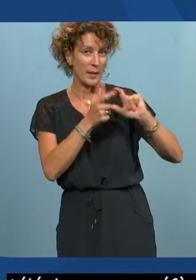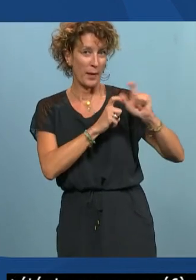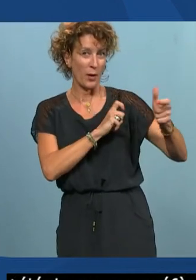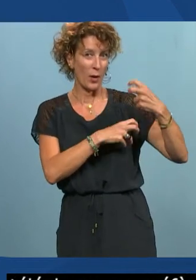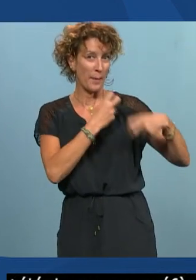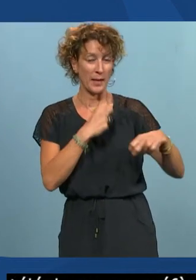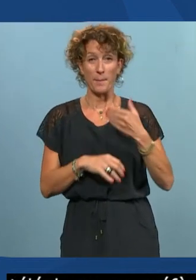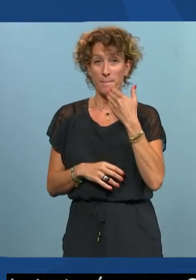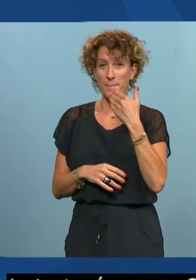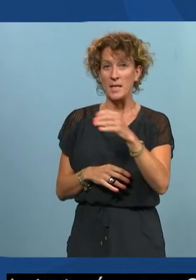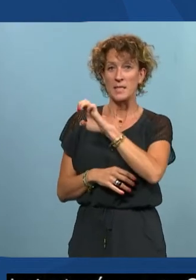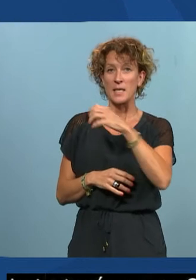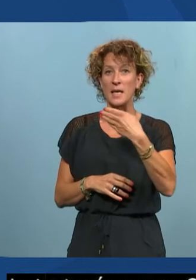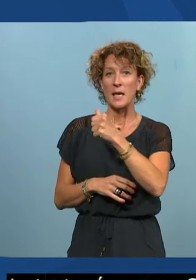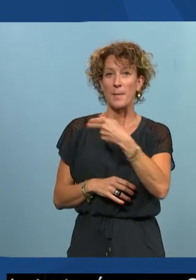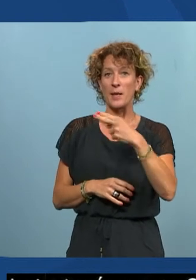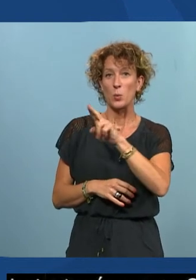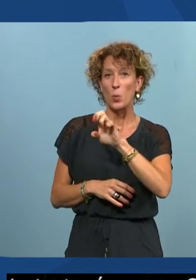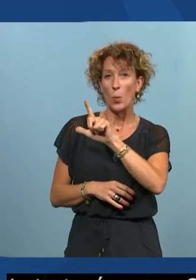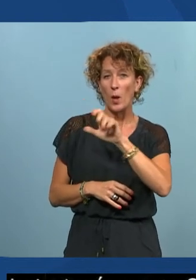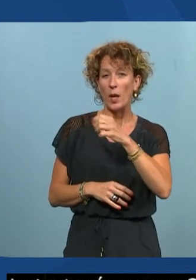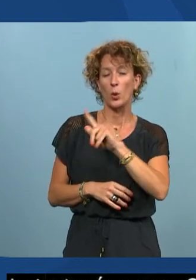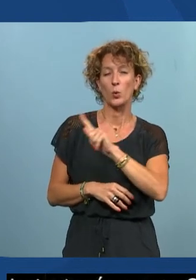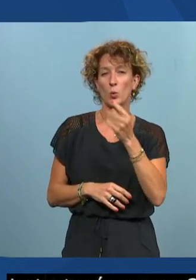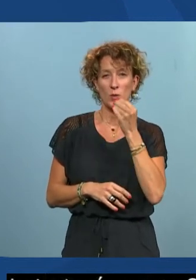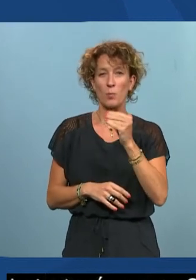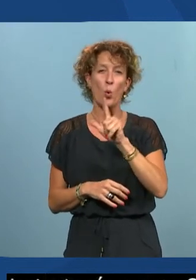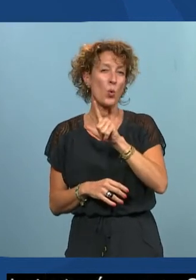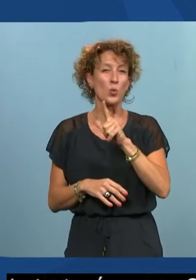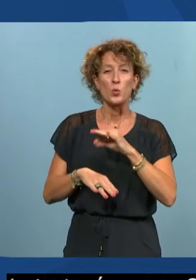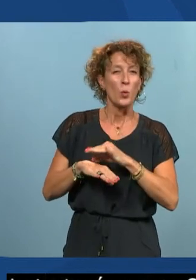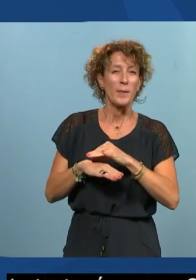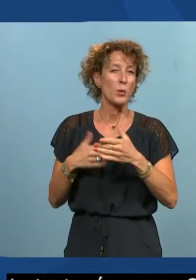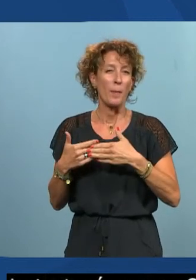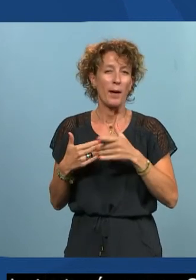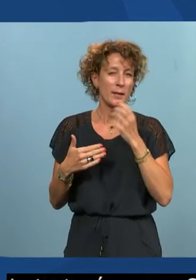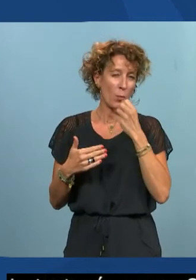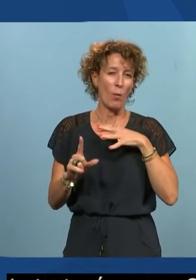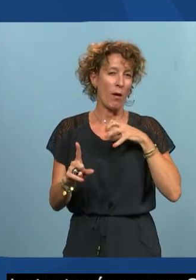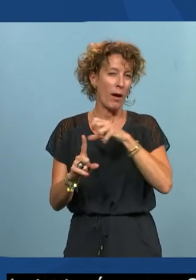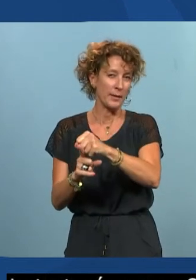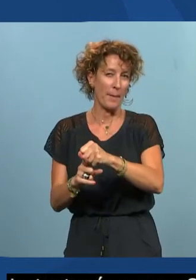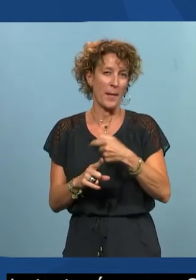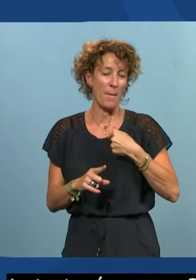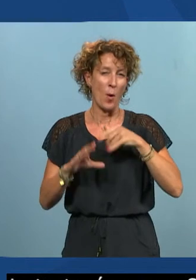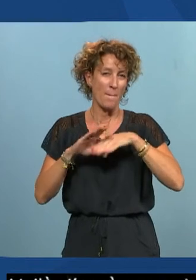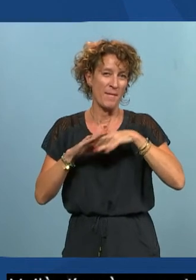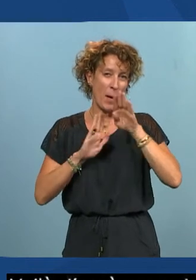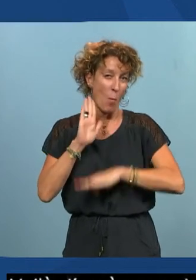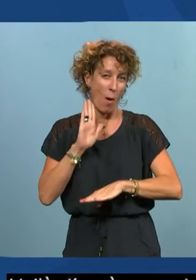merci Emmanuel non il y a à deux minutes près tu ne'inquiètes pas on va les rattraper je serai un peu moins bavard ça m'apprendra